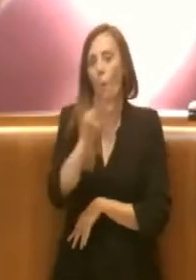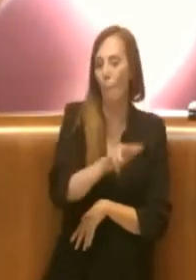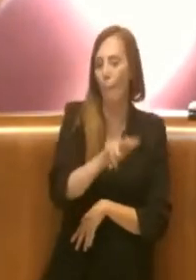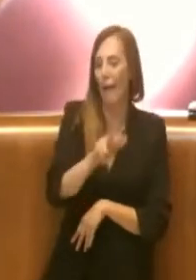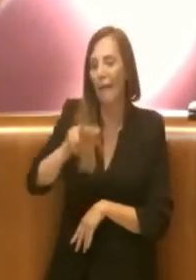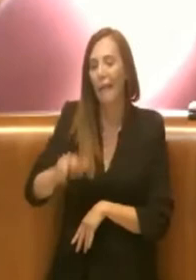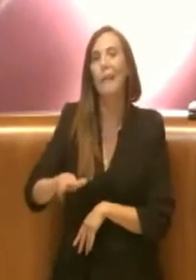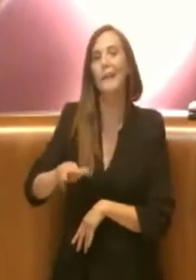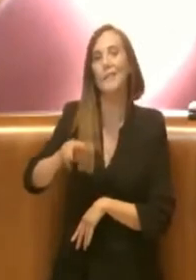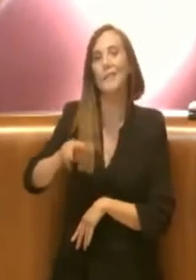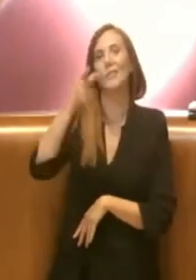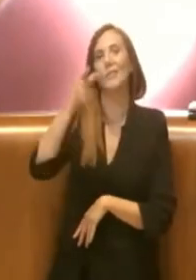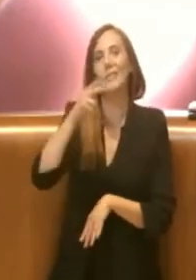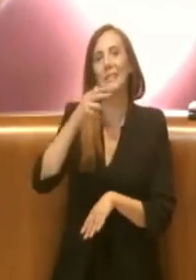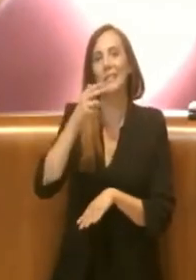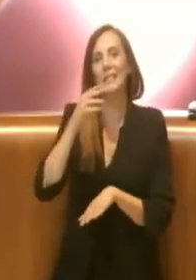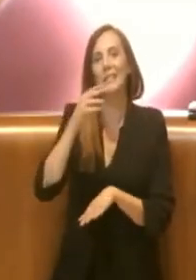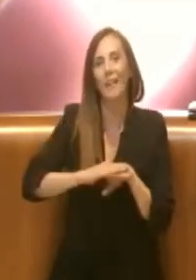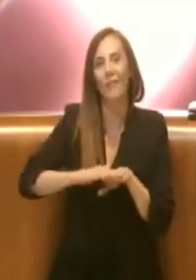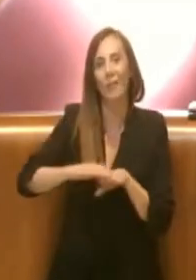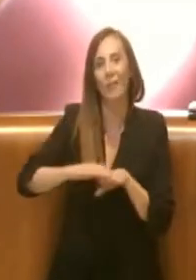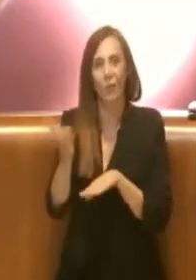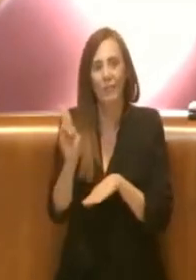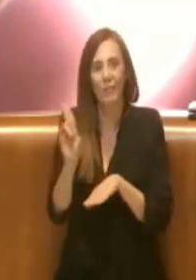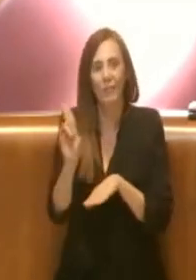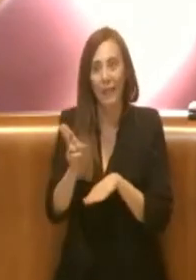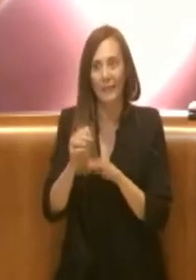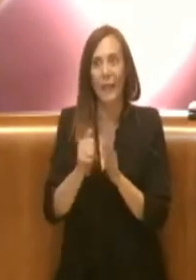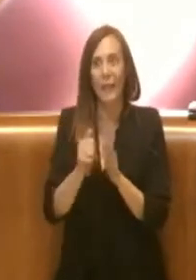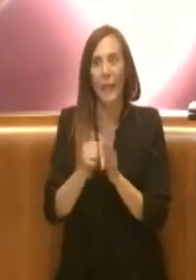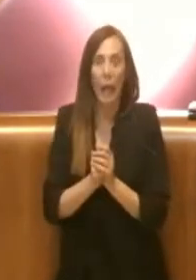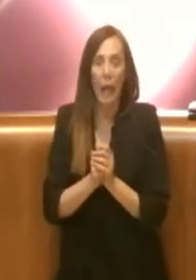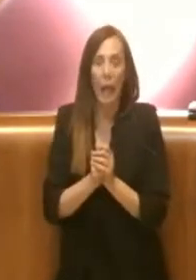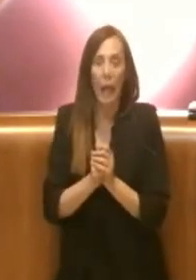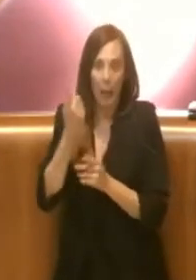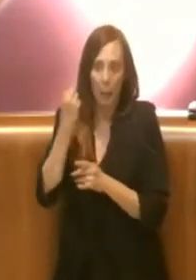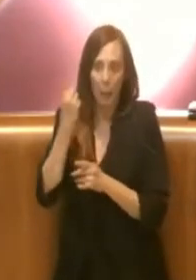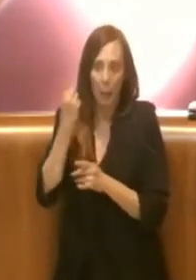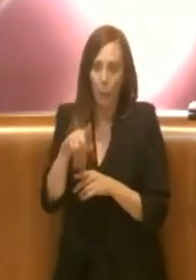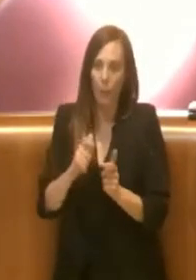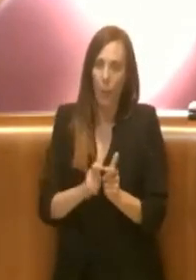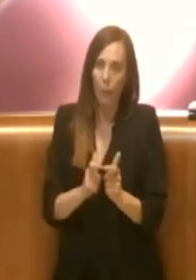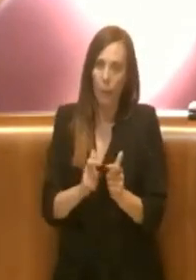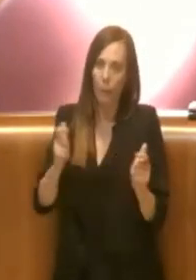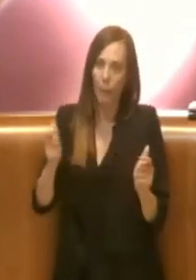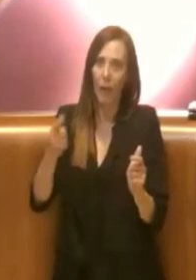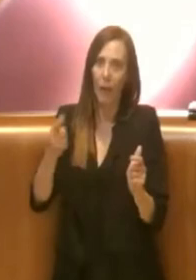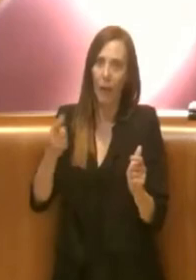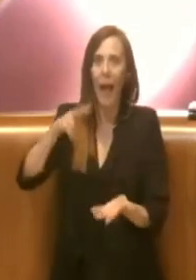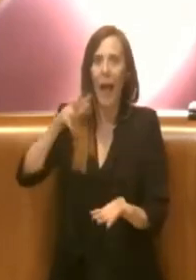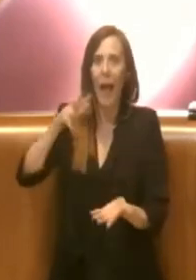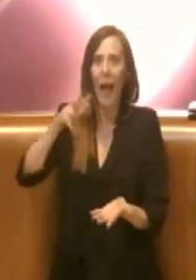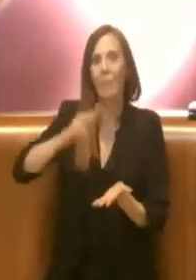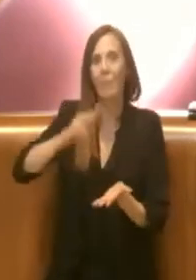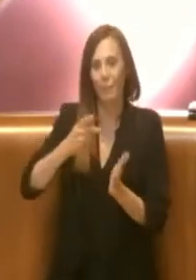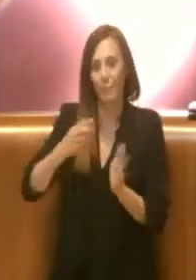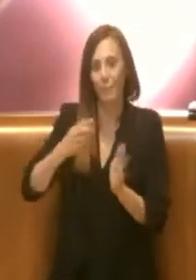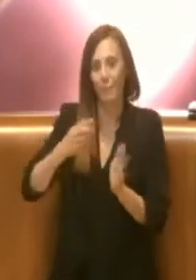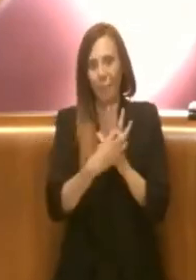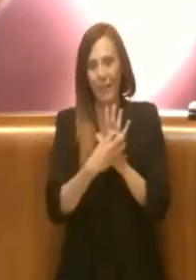servizio taxi all'interno della città, non in ultimo anche l'implementazione dell'applicazione pubblica chiamata taxi